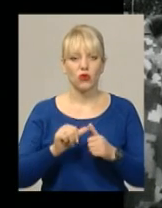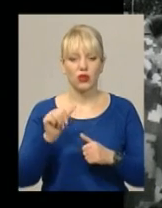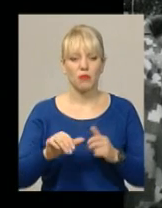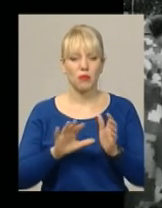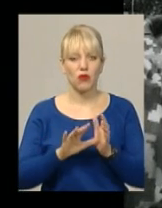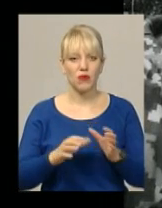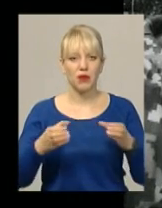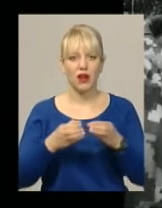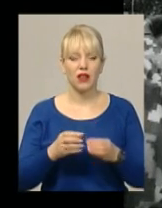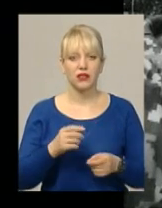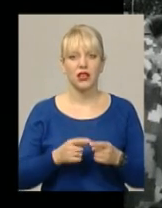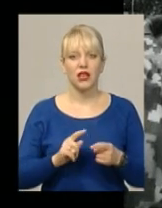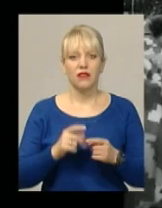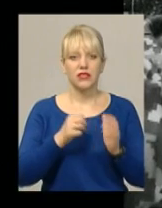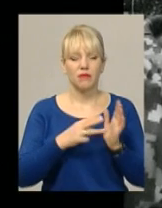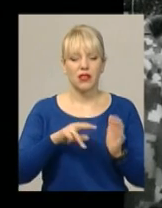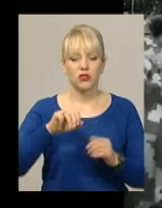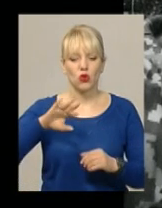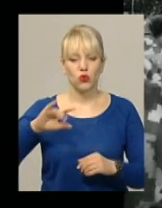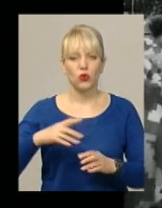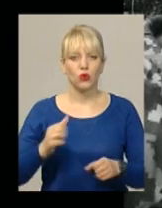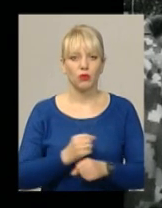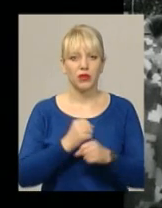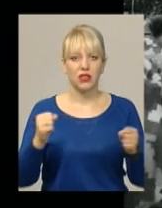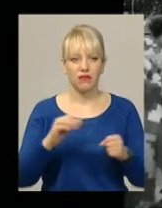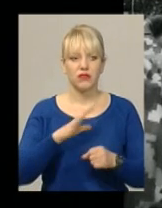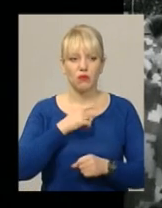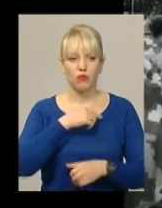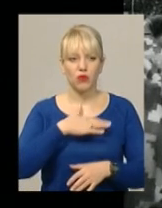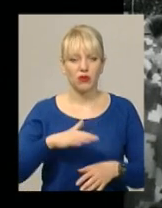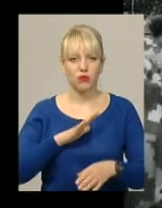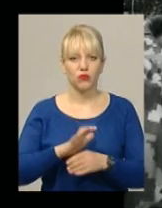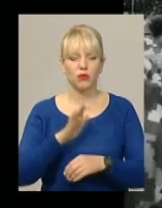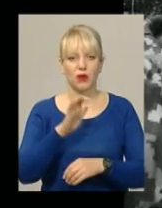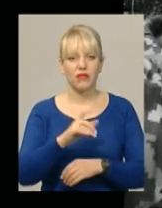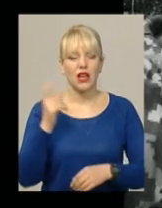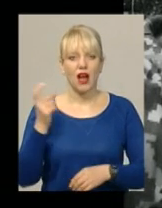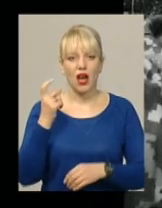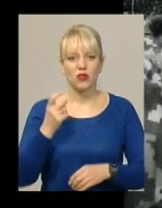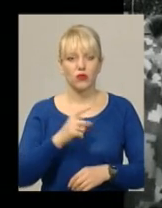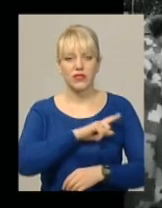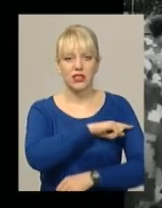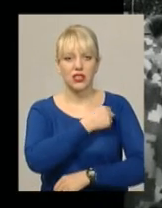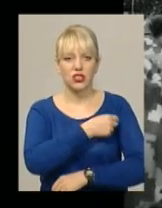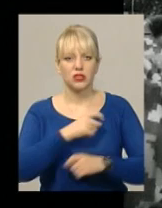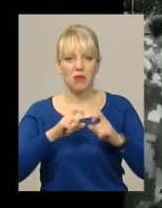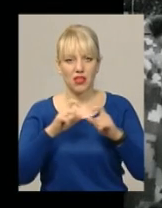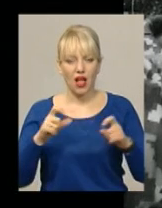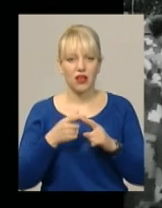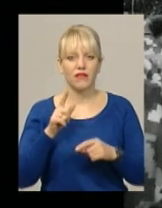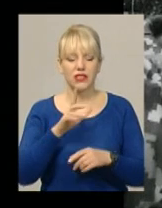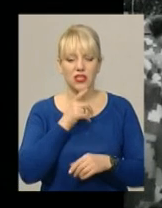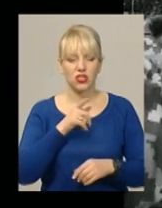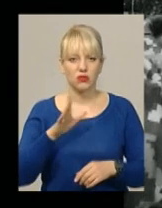імені короля Данила 18 лютого підірвався на міні, був поранений та доправлений у харківський шпиталь. Увесь цей час Олександр